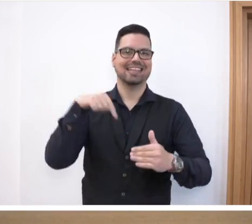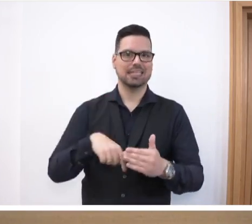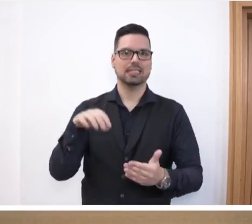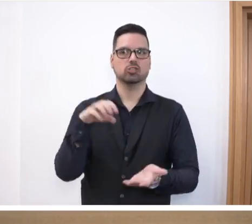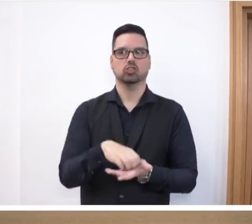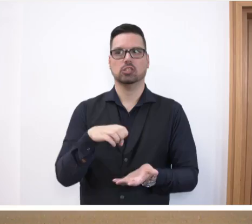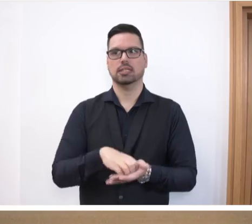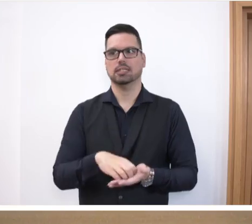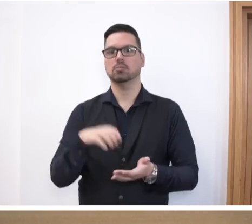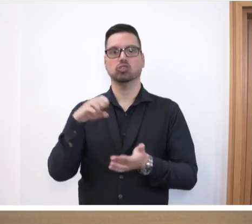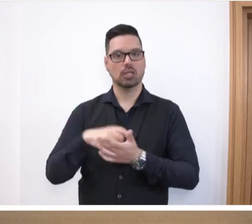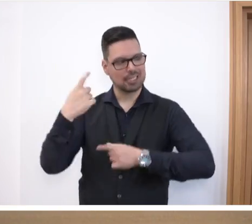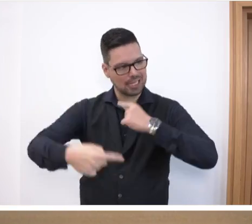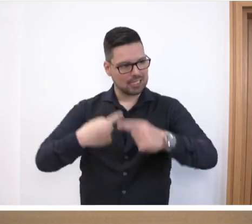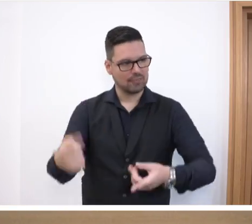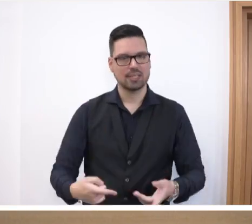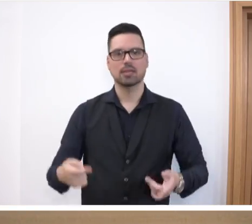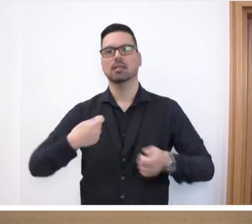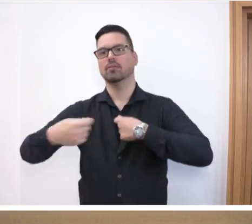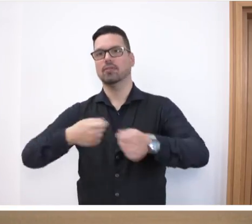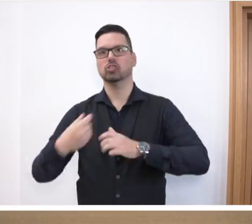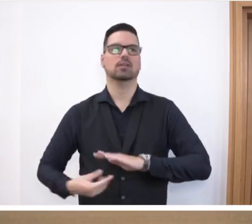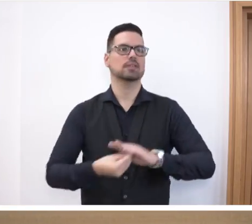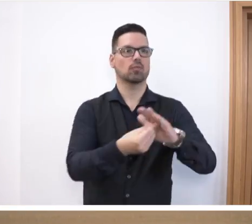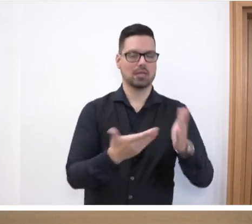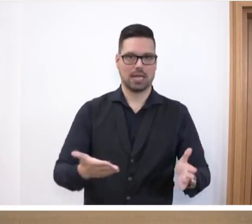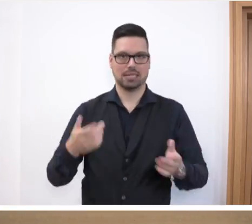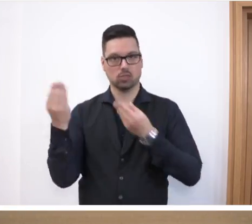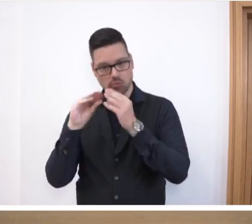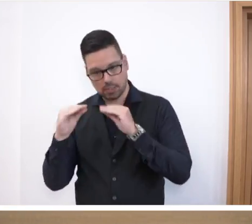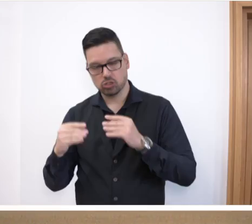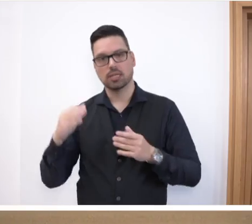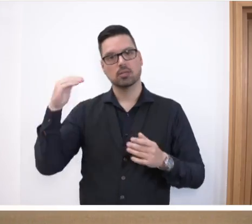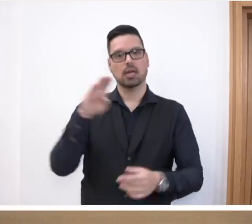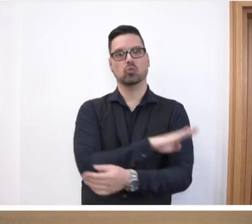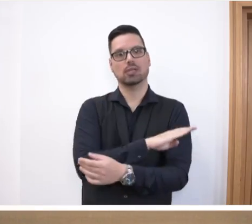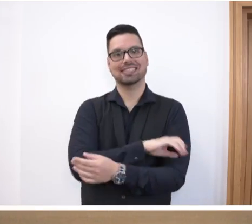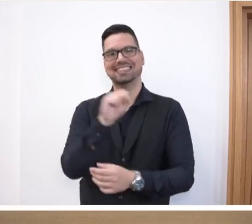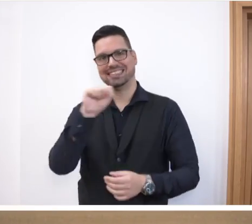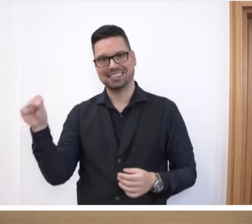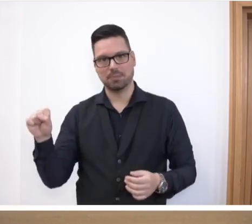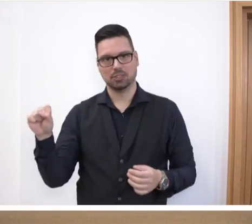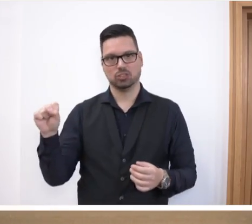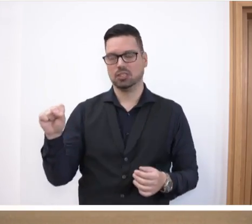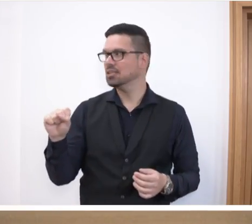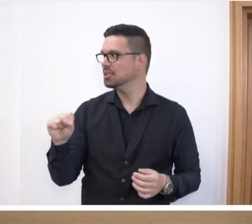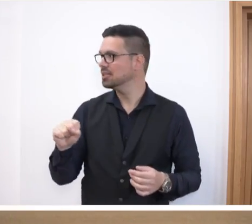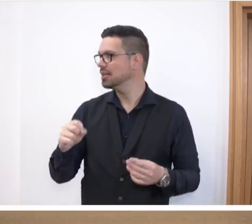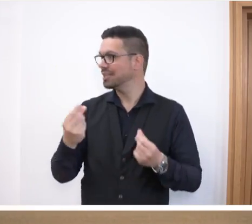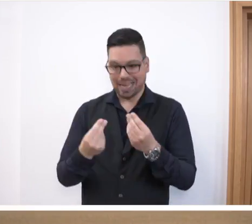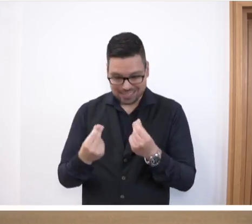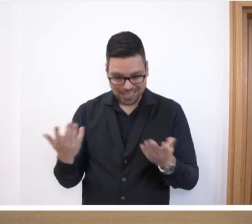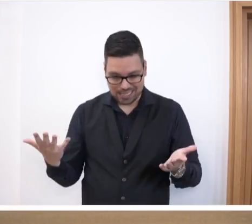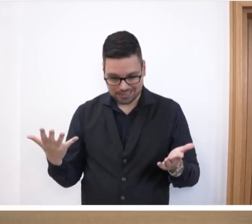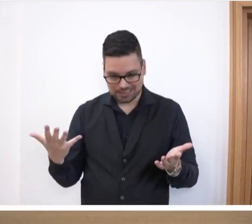Reden Sie mit den Stadtentwicklern, reden Sie mit den Wirtschaftsförderern. Und da, Herr Kollege, haben es richtig gesagt, wir haben kein Geld.